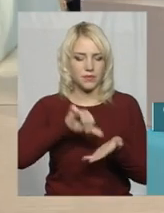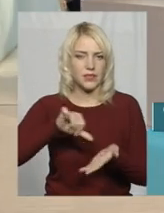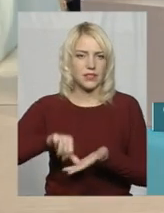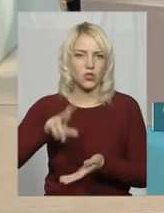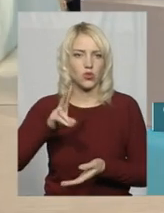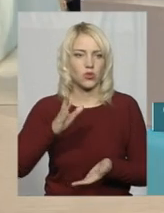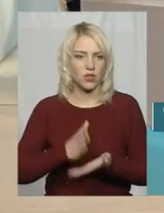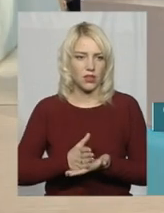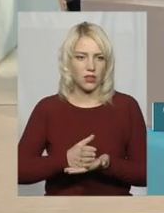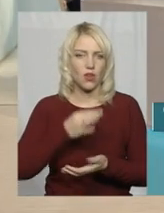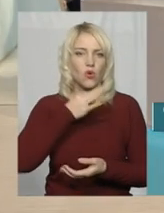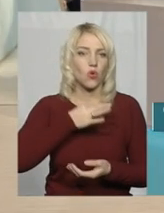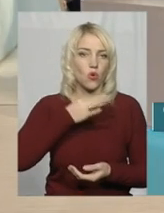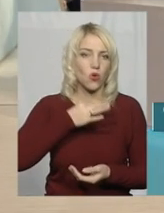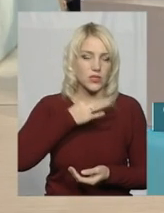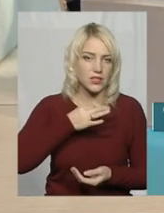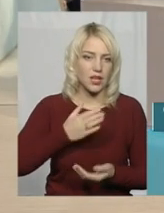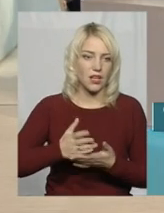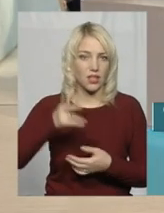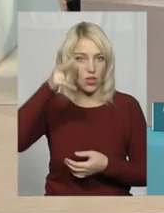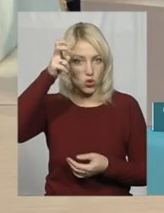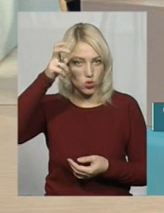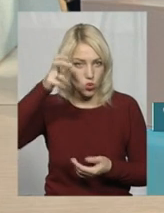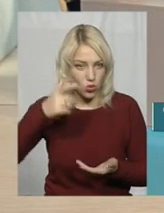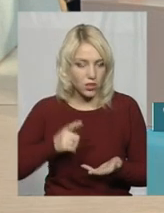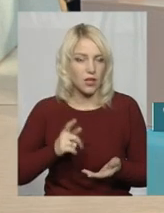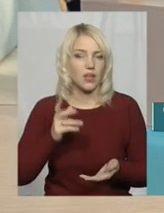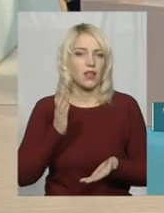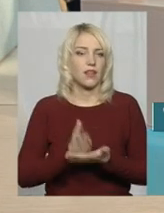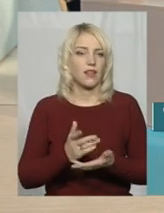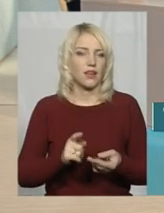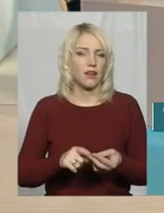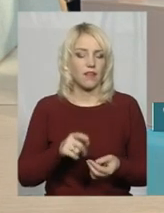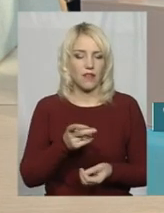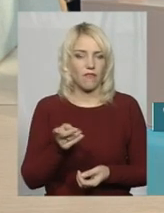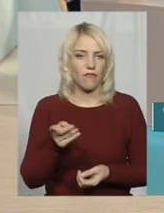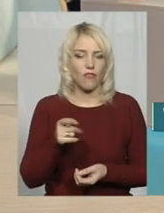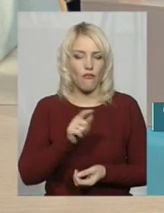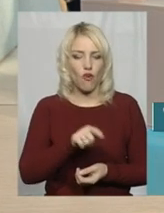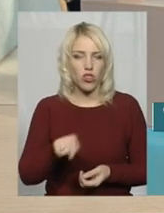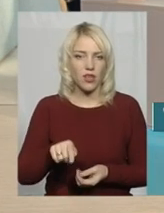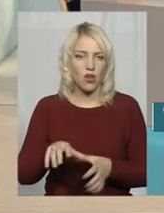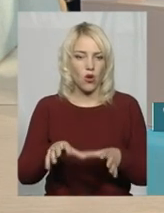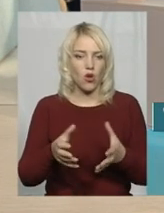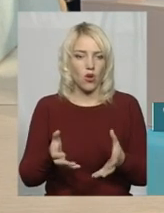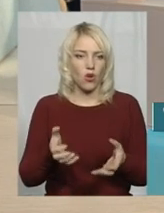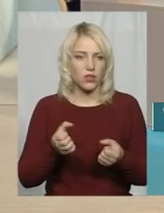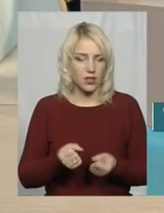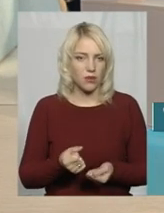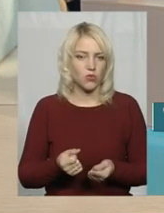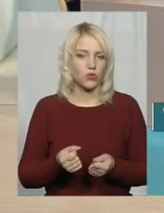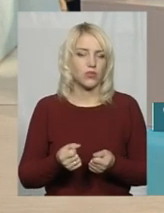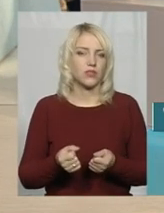Коза. Коза, є чорт, є чорт. Звичайно, вони отримують належне і